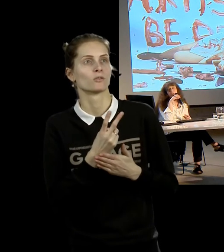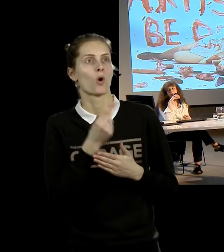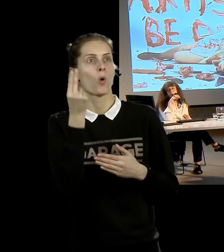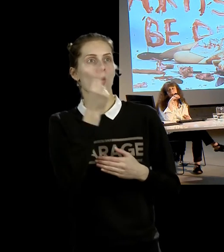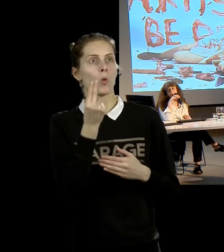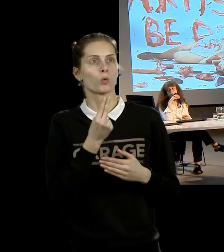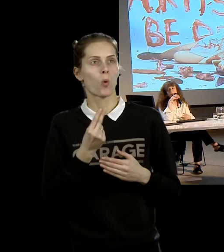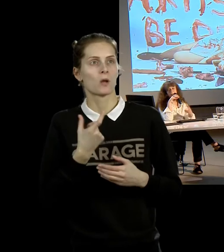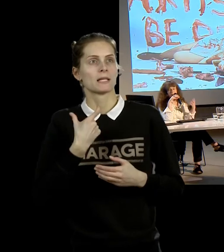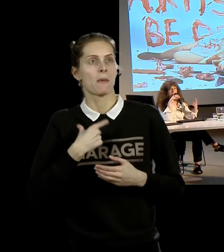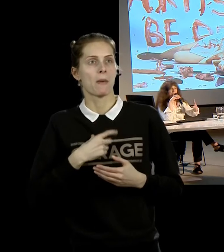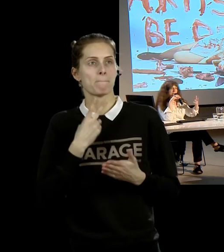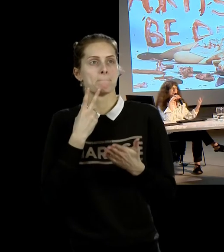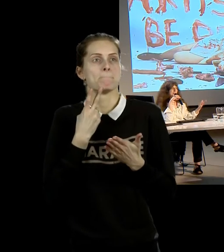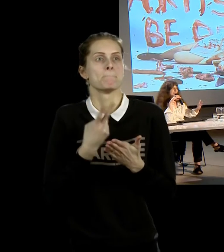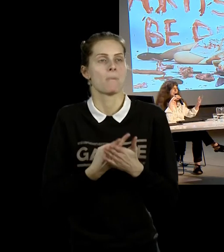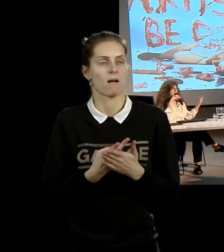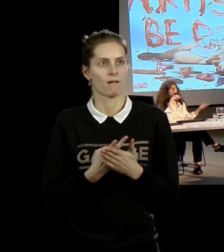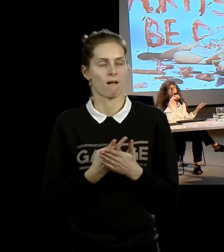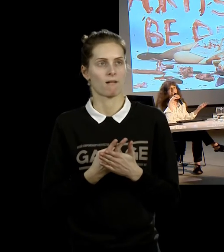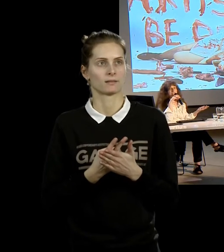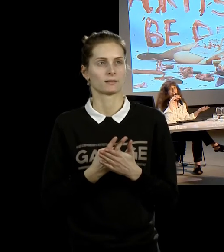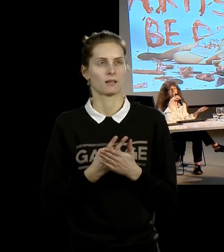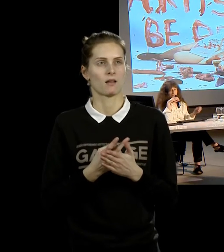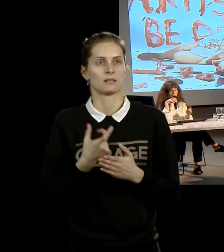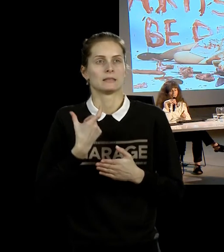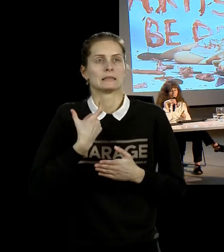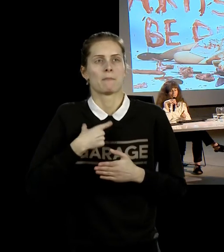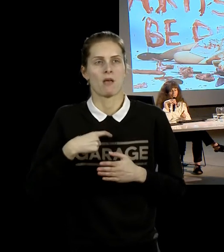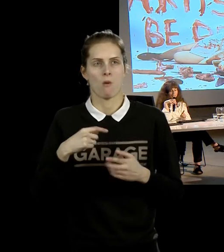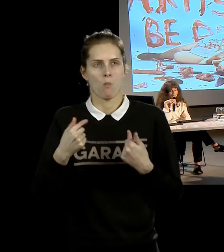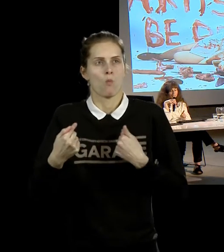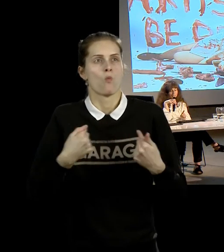позиционирует, что это человек мученица и жертва.